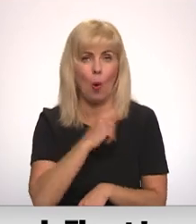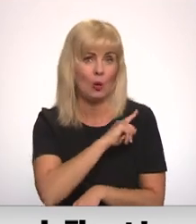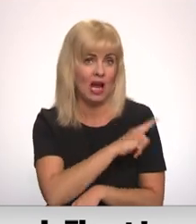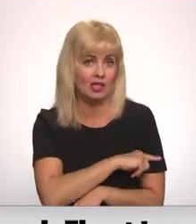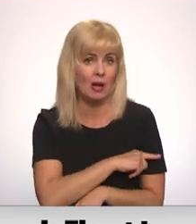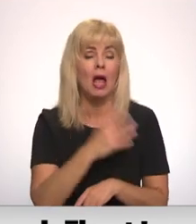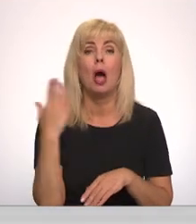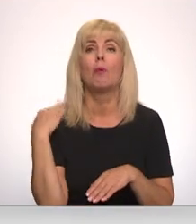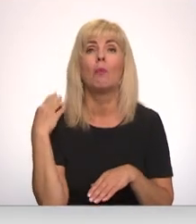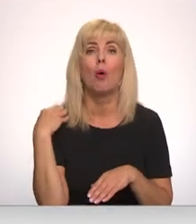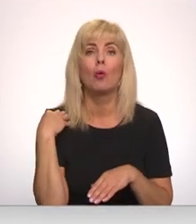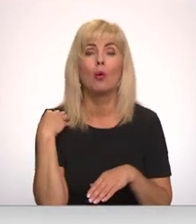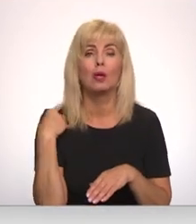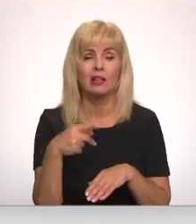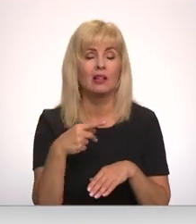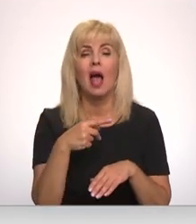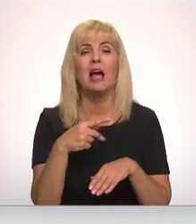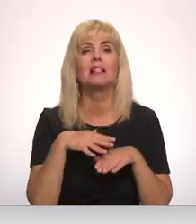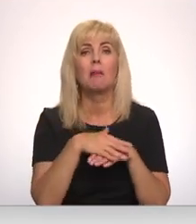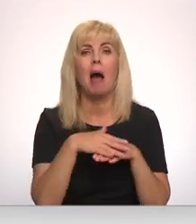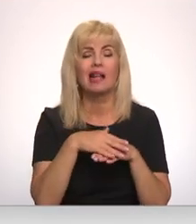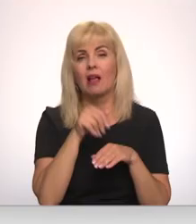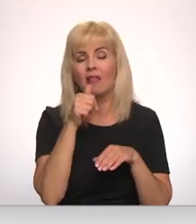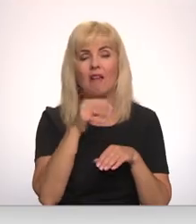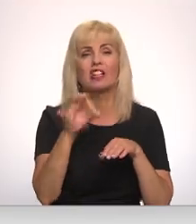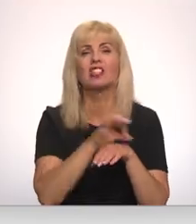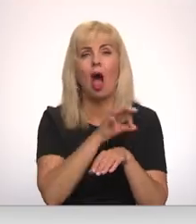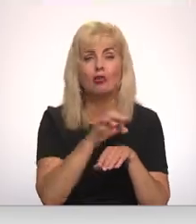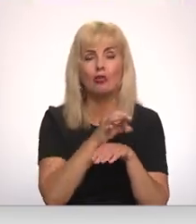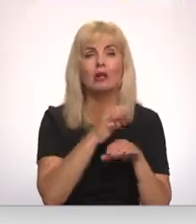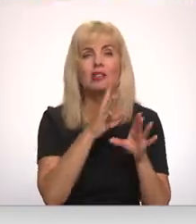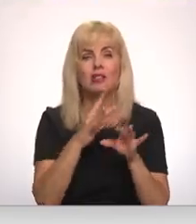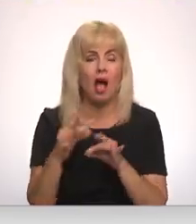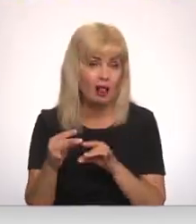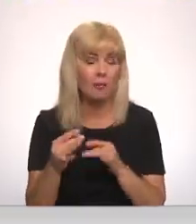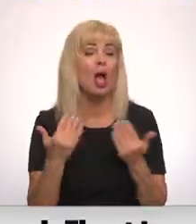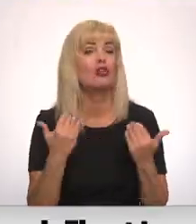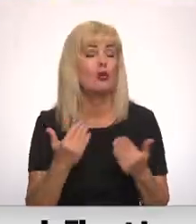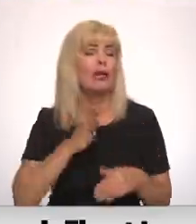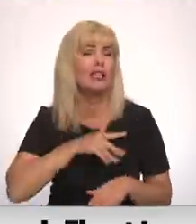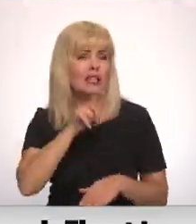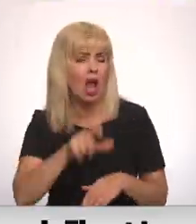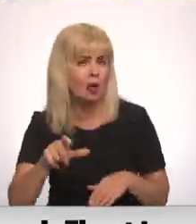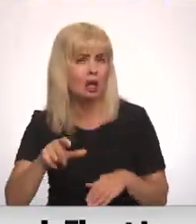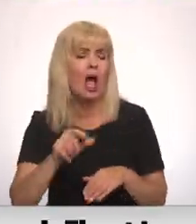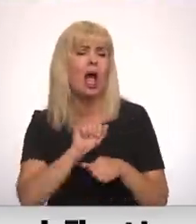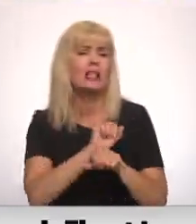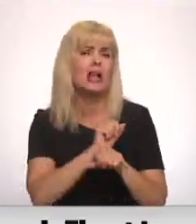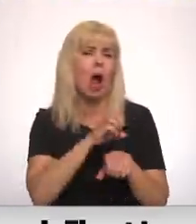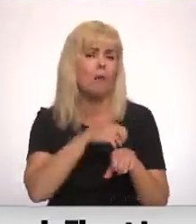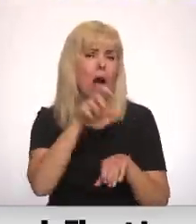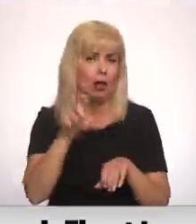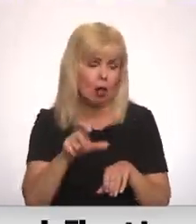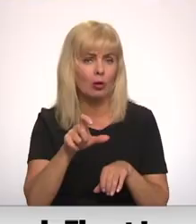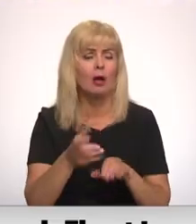Smuguras smadzenes mēs nevaram sašūt. Mēs nevaram salīmēt. Kaut kāda veida regenerēt. Šodien gan cietušie, gan traumatologs uzsver vēl kādu